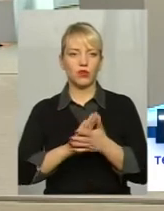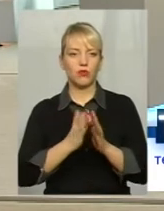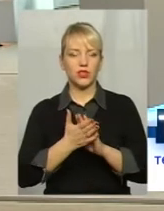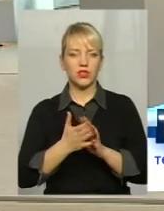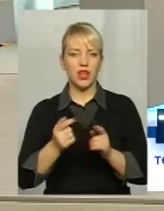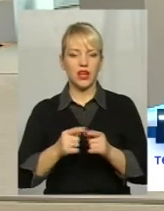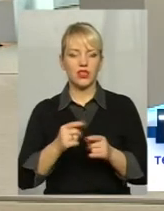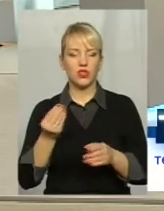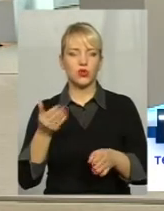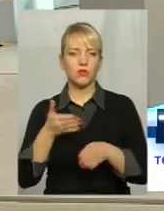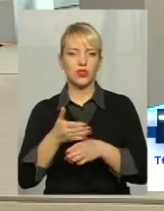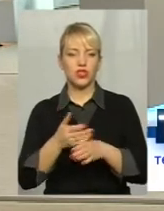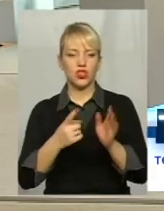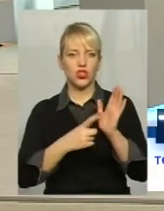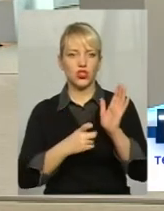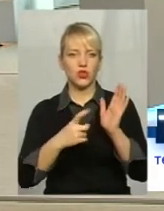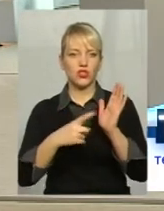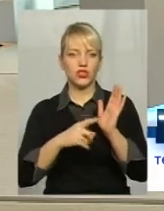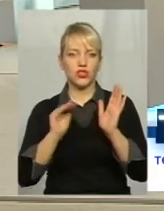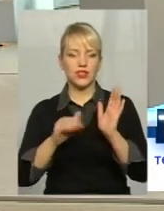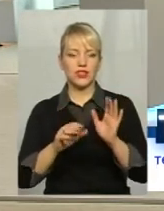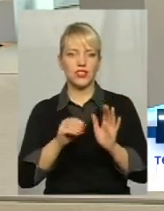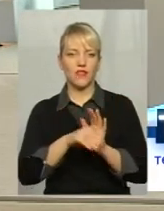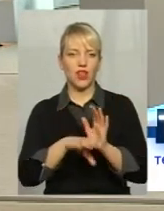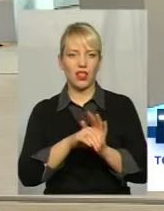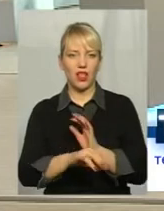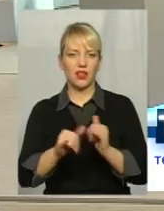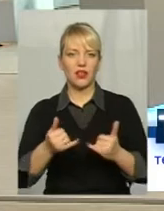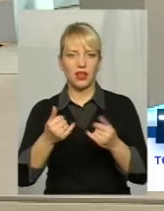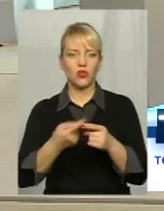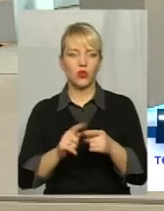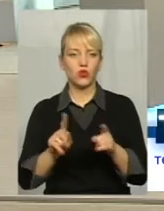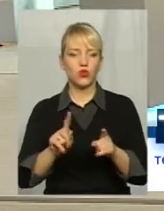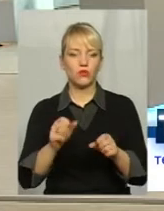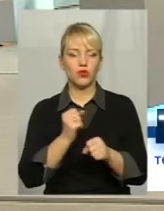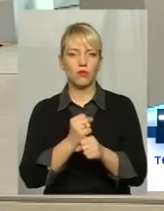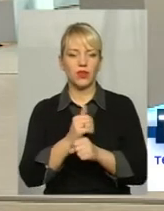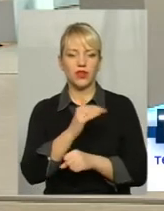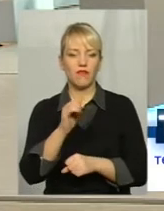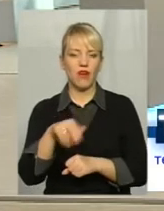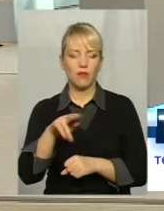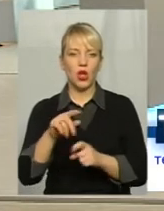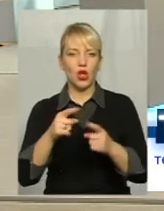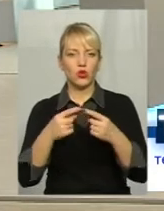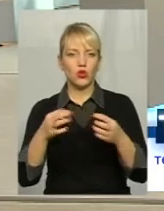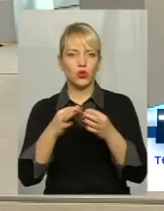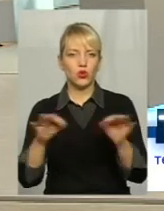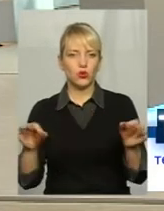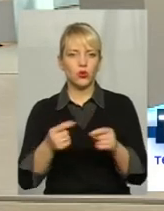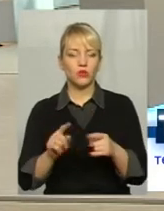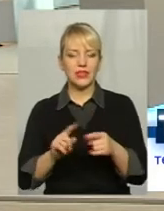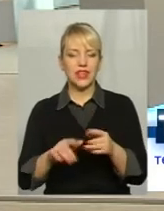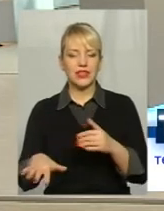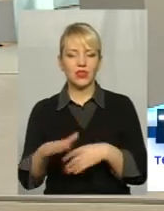субвінційних 606 тисяч вкулали Для того, щоб зробити там ФАБ Доступний Адже ця територія є приваблена для